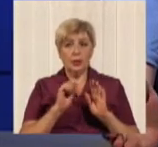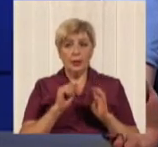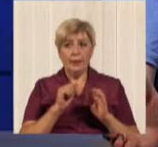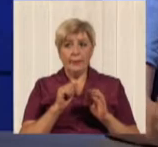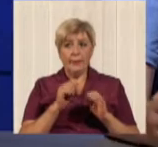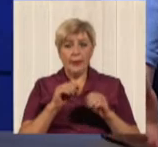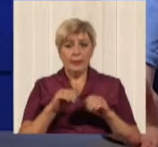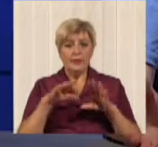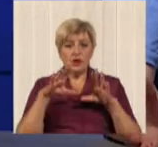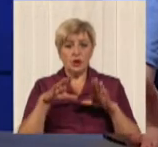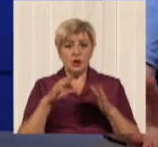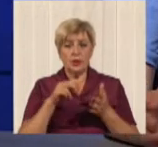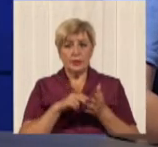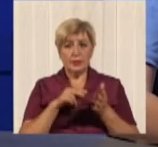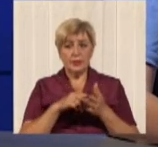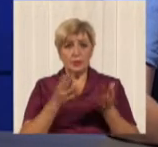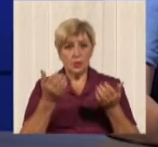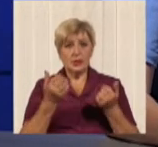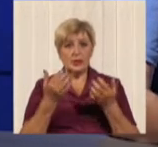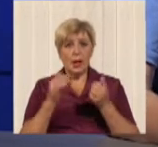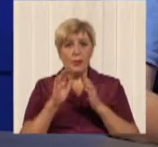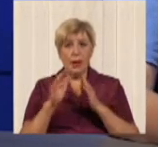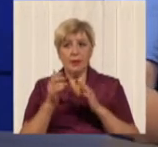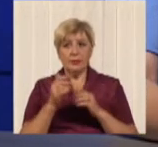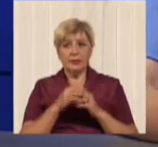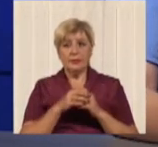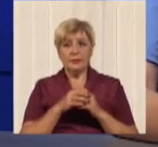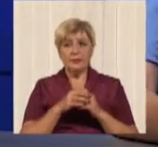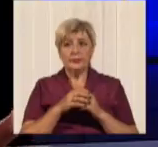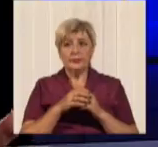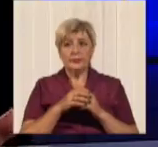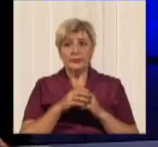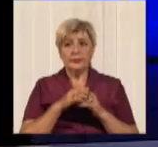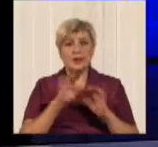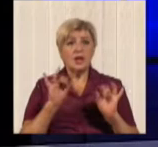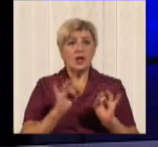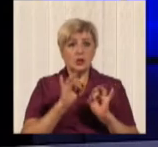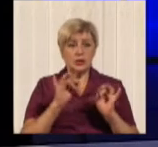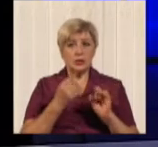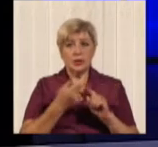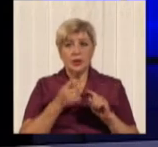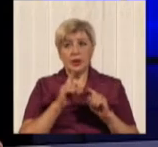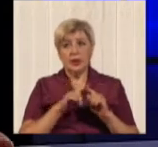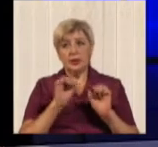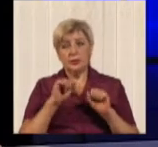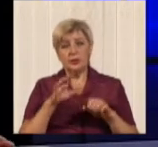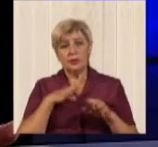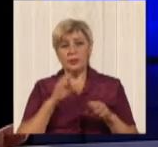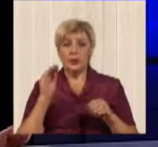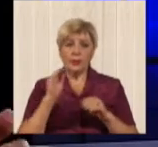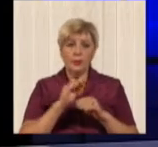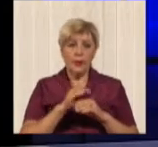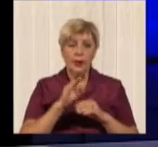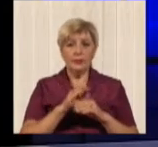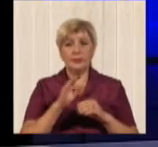сети, опять же, таки появление новых маршрутов электротранспорта, теперь нужно заманивать пассажиров. Это как раз добавит, может быть, даже и больше, чем